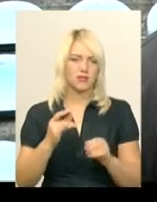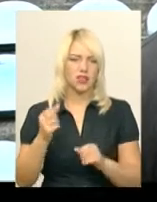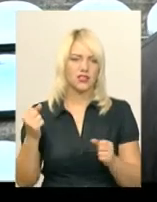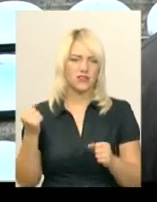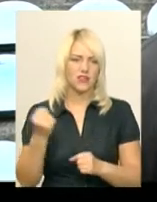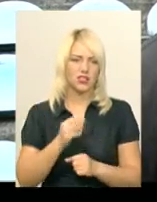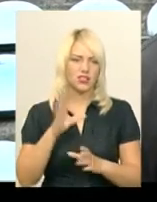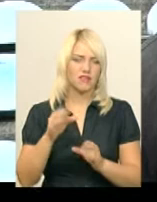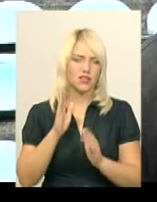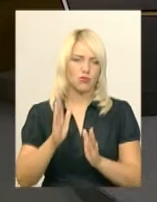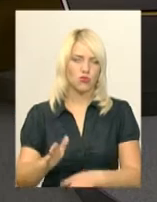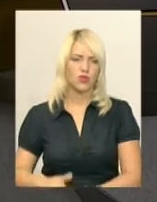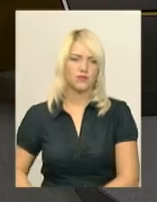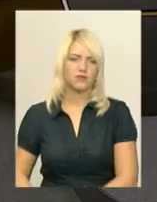все буде.